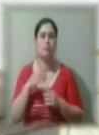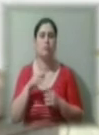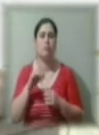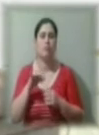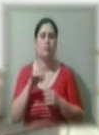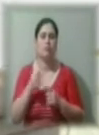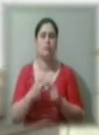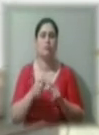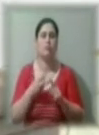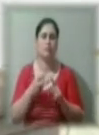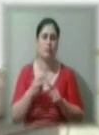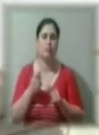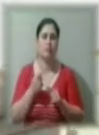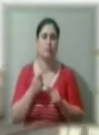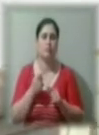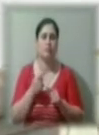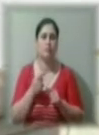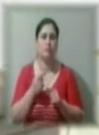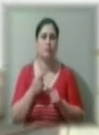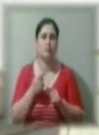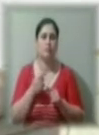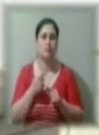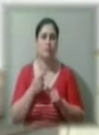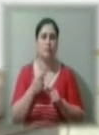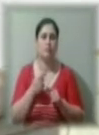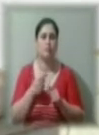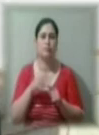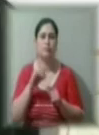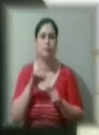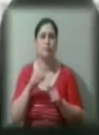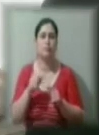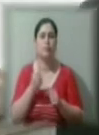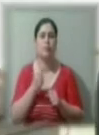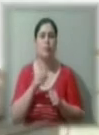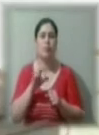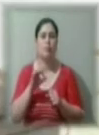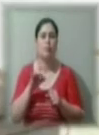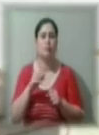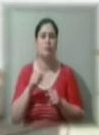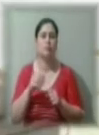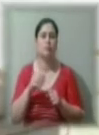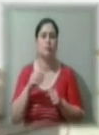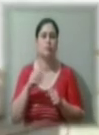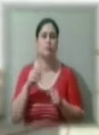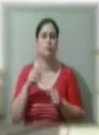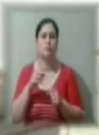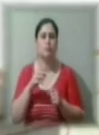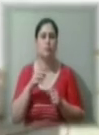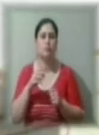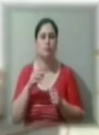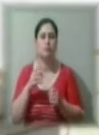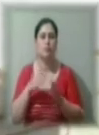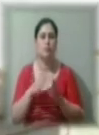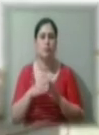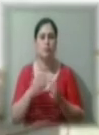термічна обробка м'яса з війських тварин. Третє, уникнення